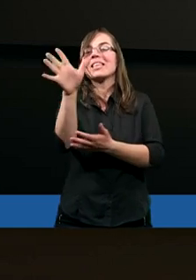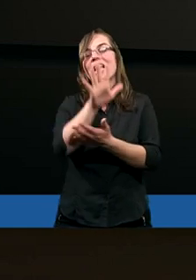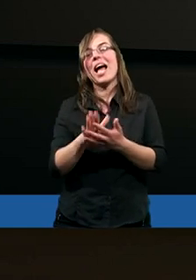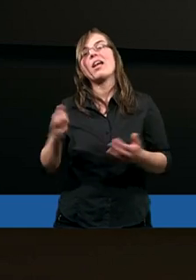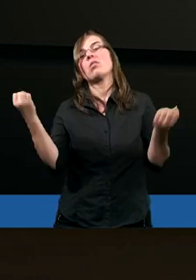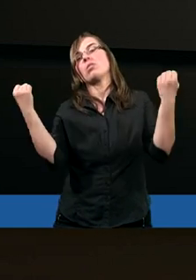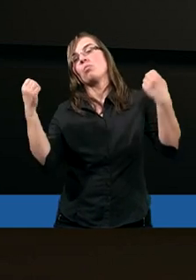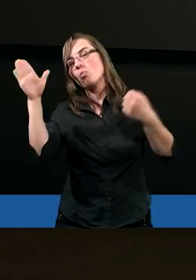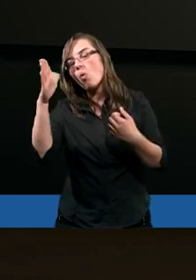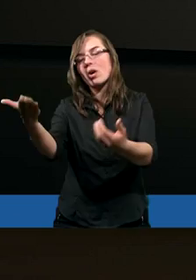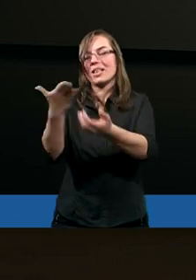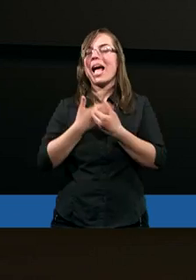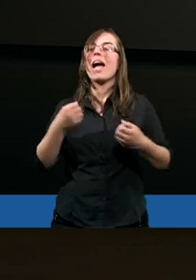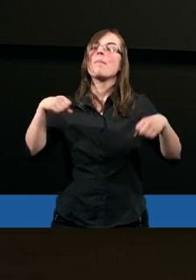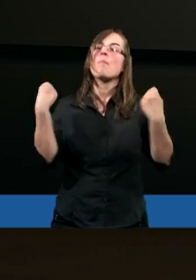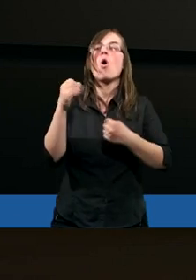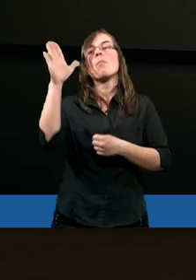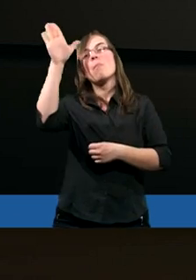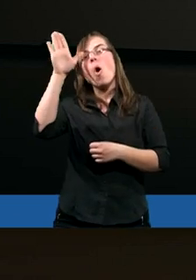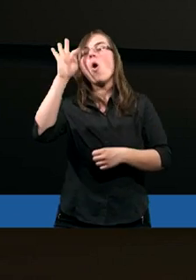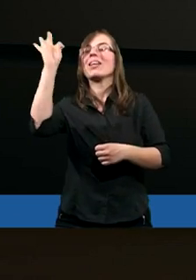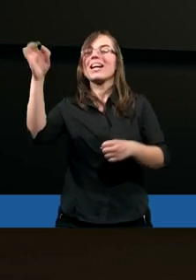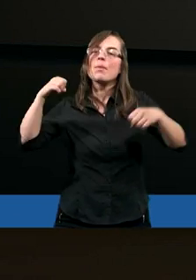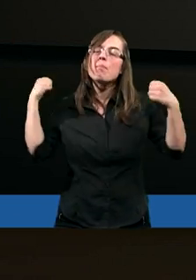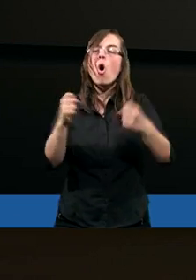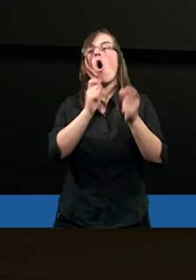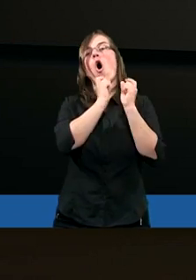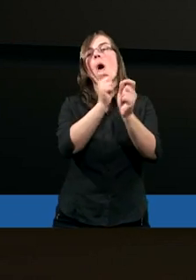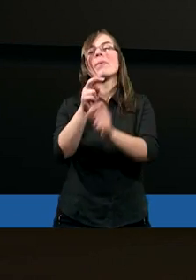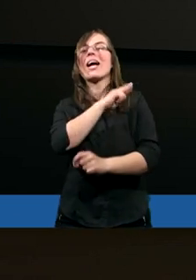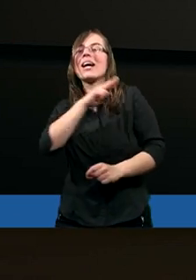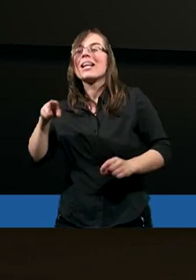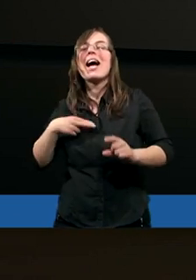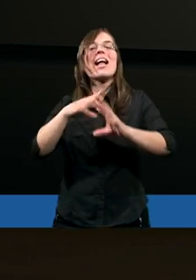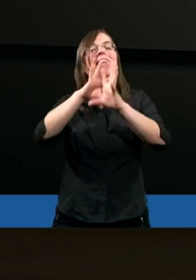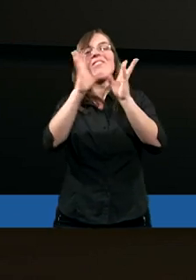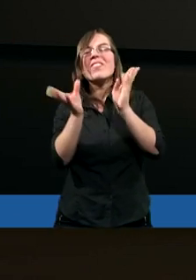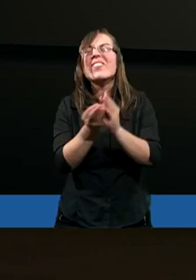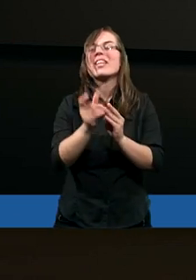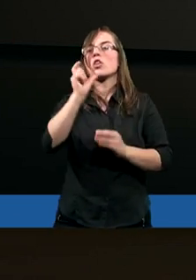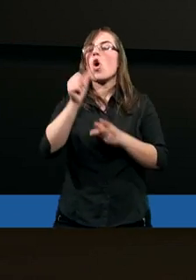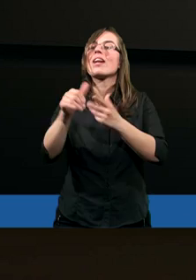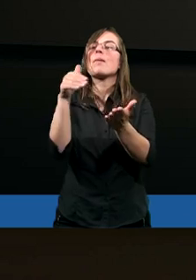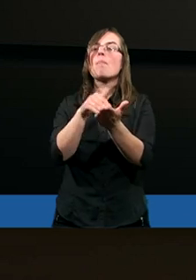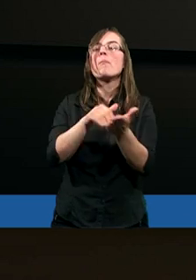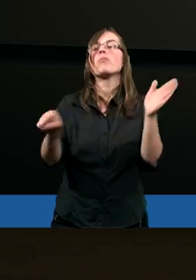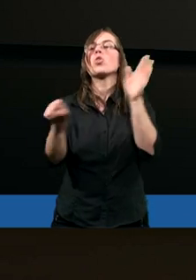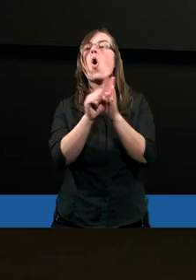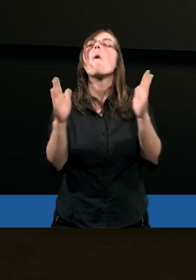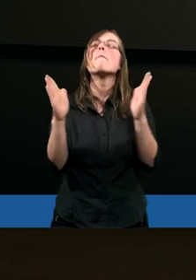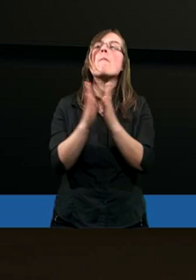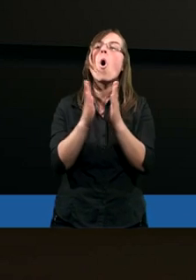On daje moc. Nawet tu Piotr pisze, boska Jego moc obdarowała nas wszystkim, co jest potrzebne do pobożności.